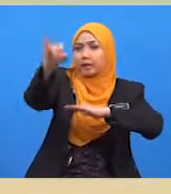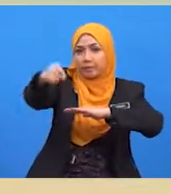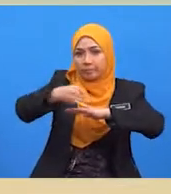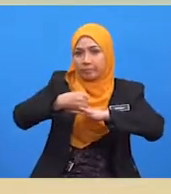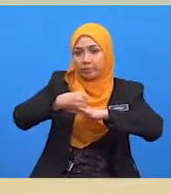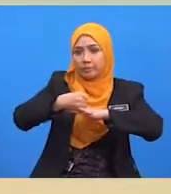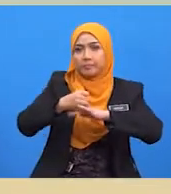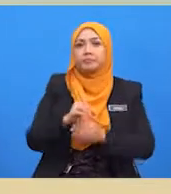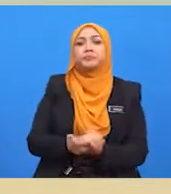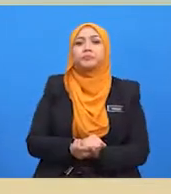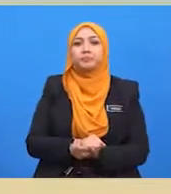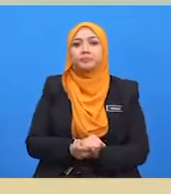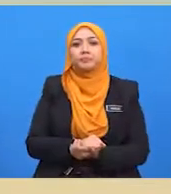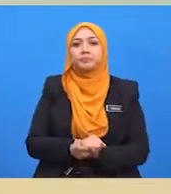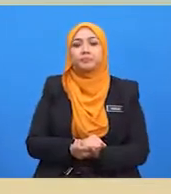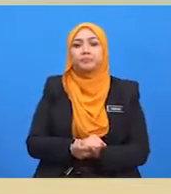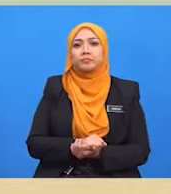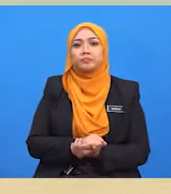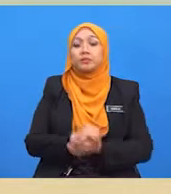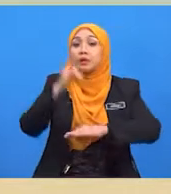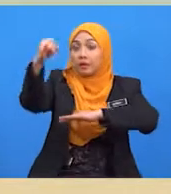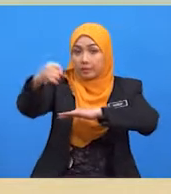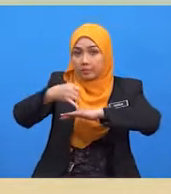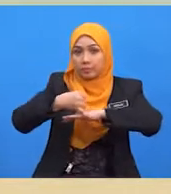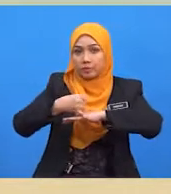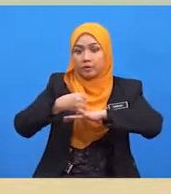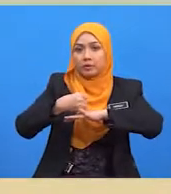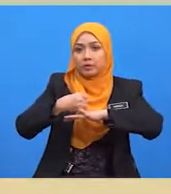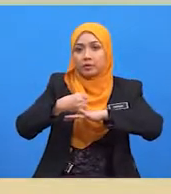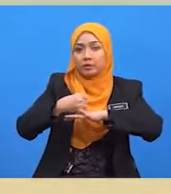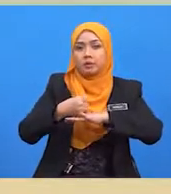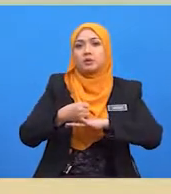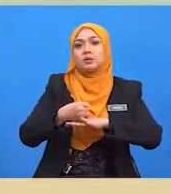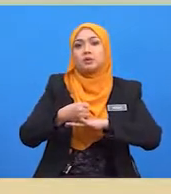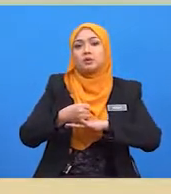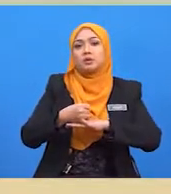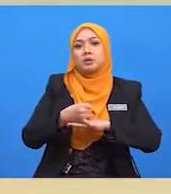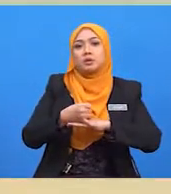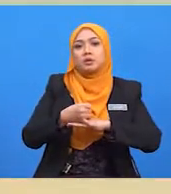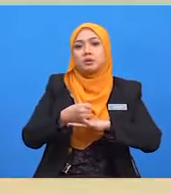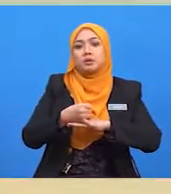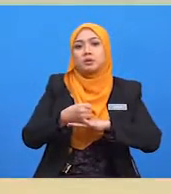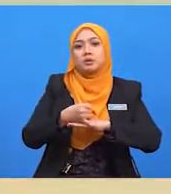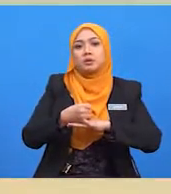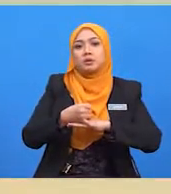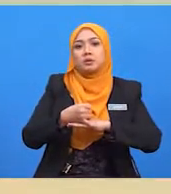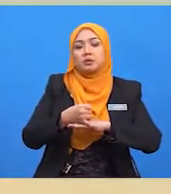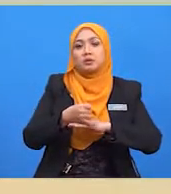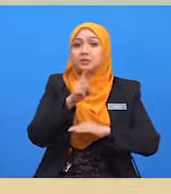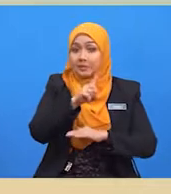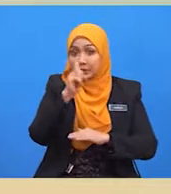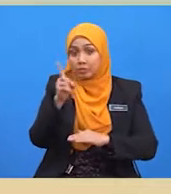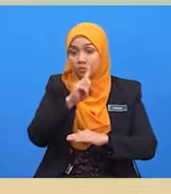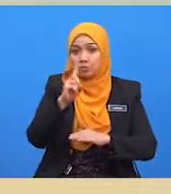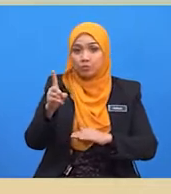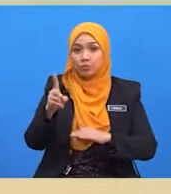salah satu mekanisme negara B bagi melindungi industri domestik iaitu